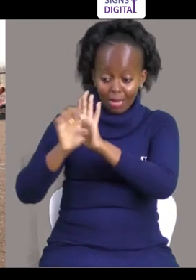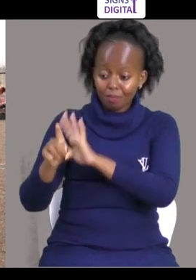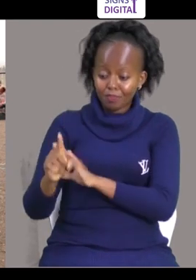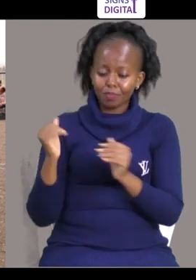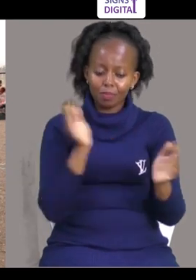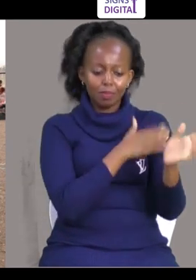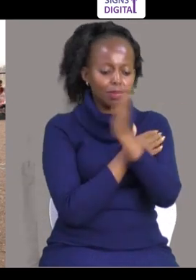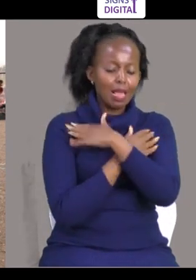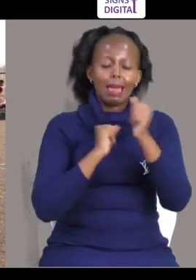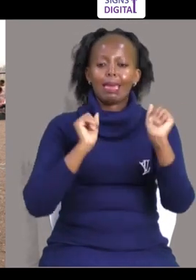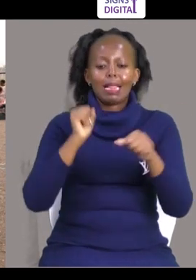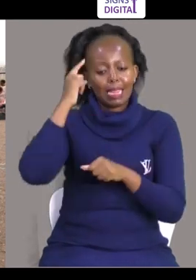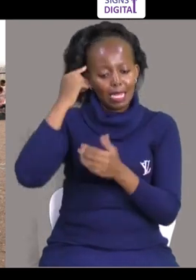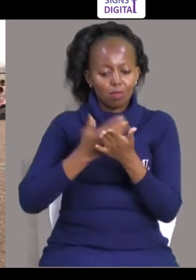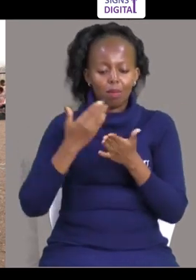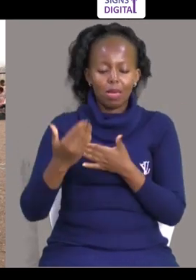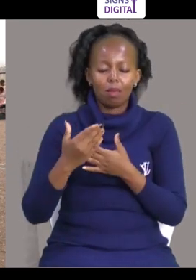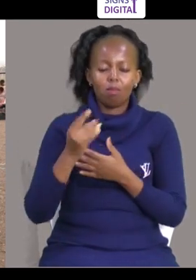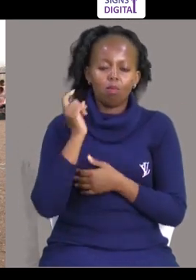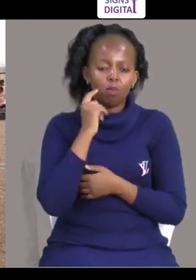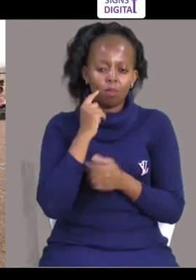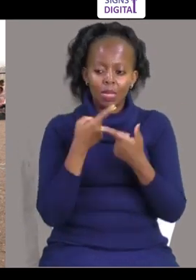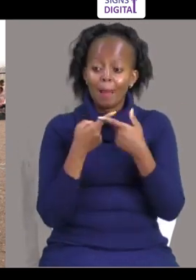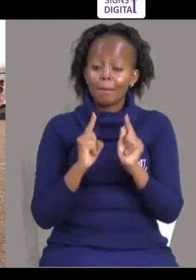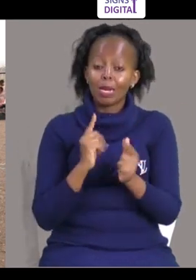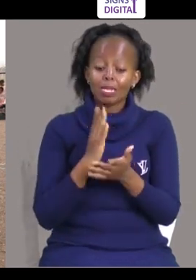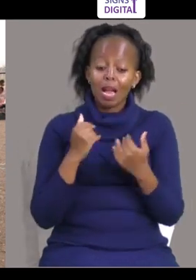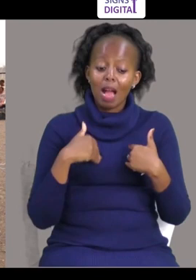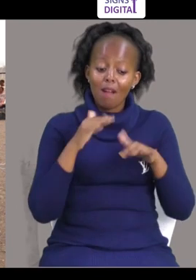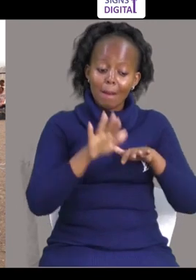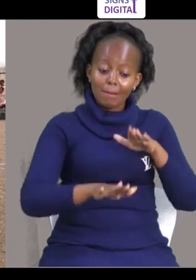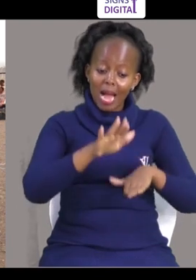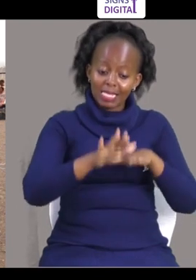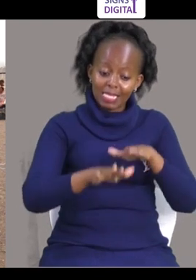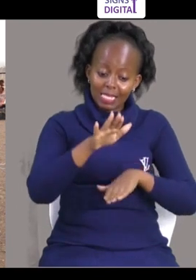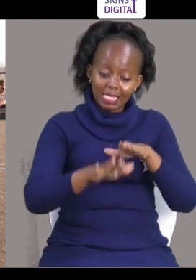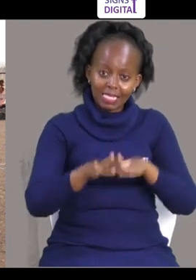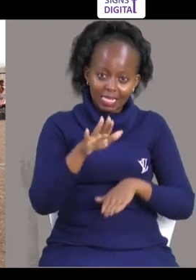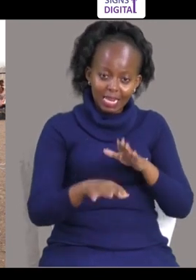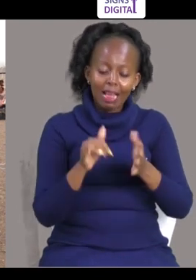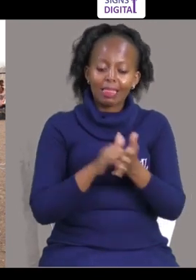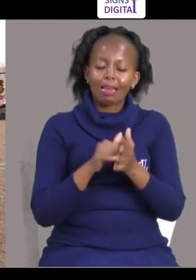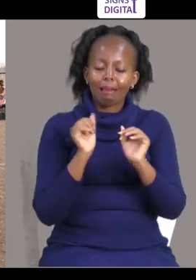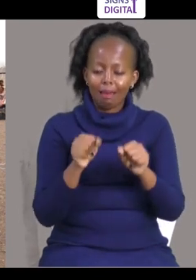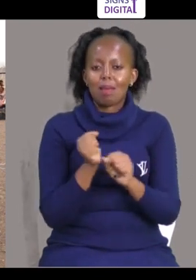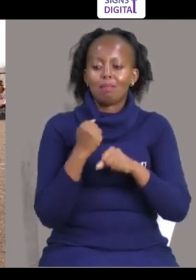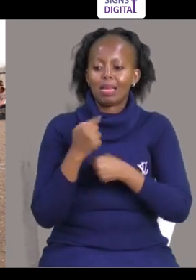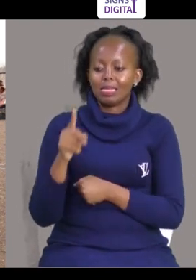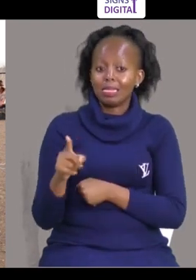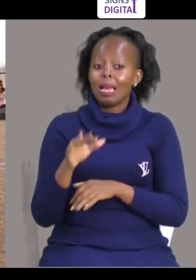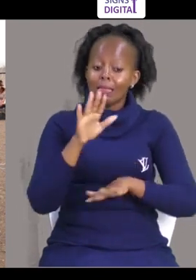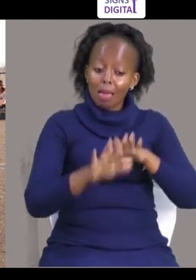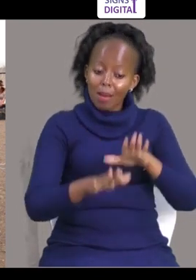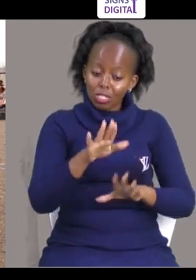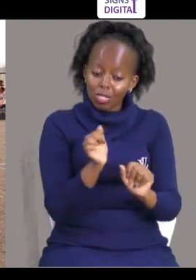edia smiki sana Kama hizi kwa yuna yasasema tumeruwa kwa duka Na kuna mashini ya bae diyo